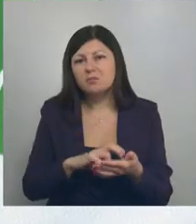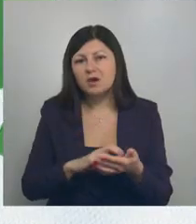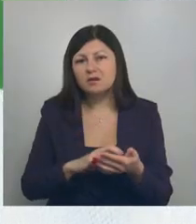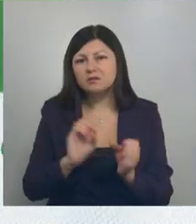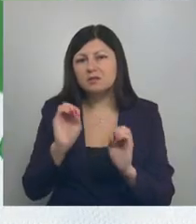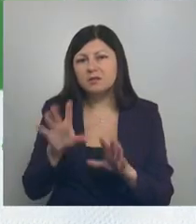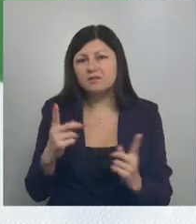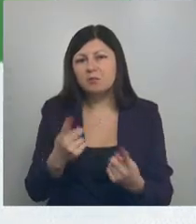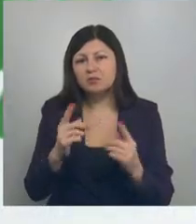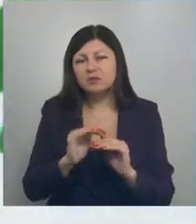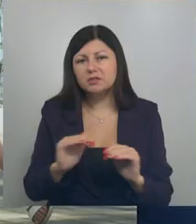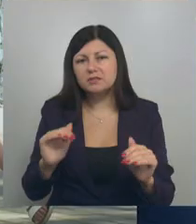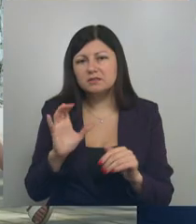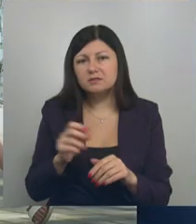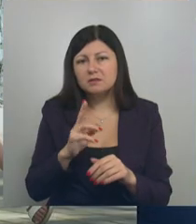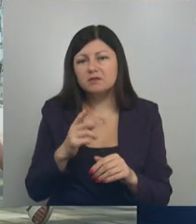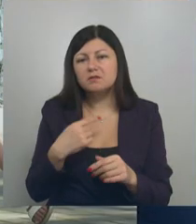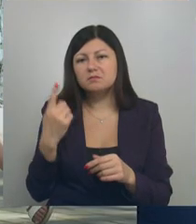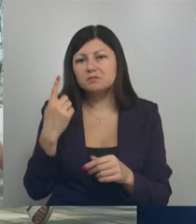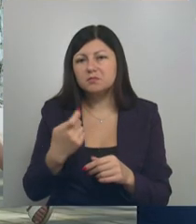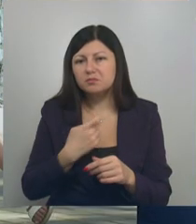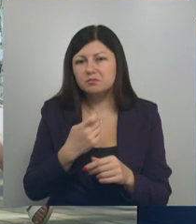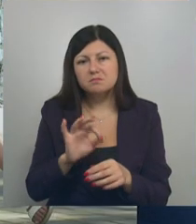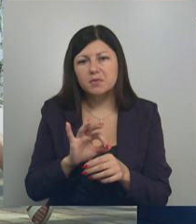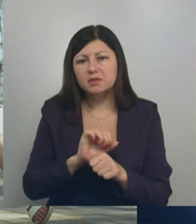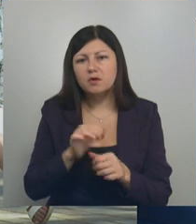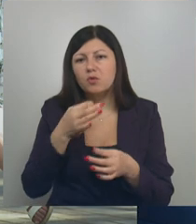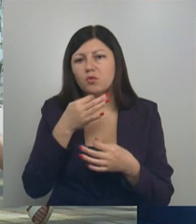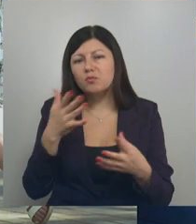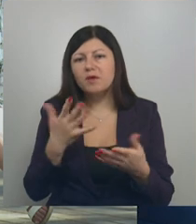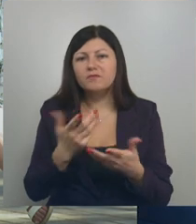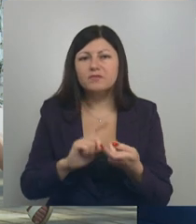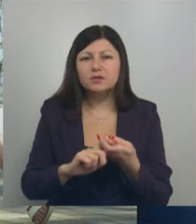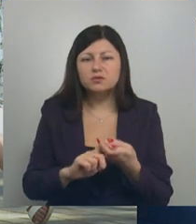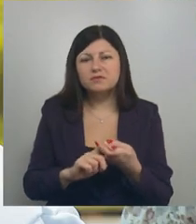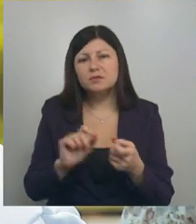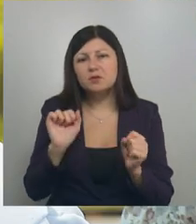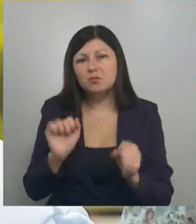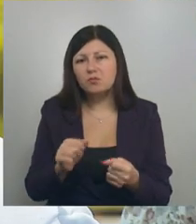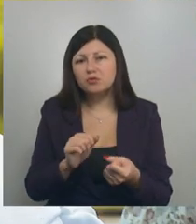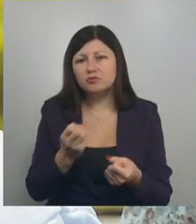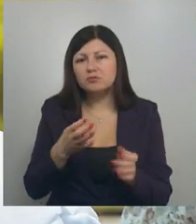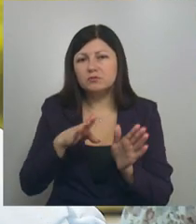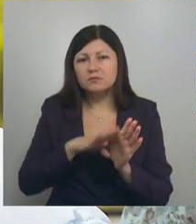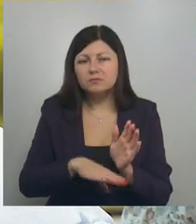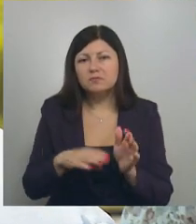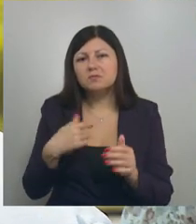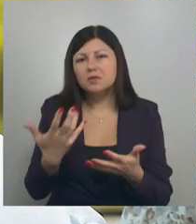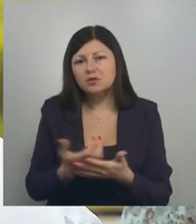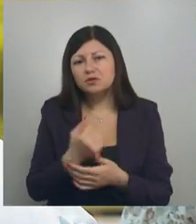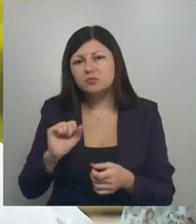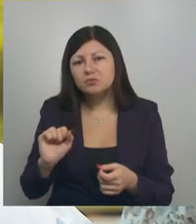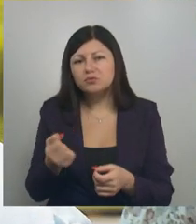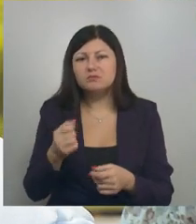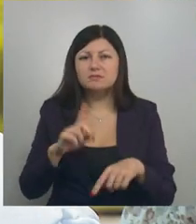в обычный отдать. Нас врачи предупредили, что нам болеть нельзя, там любая вирусная инфекция может вызвать рецидив. Мы там нашли друзей, мы там